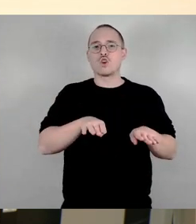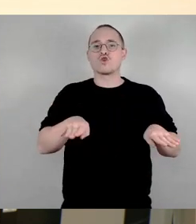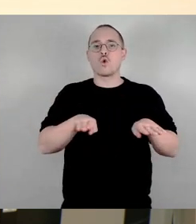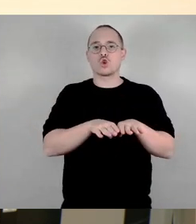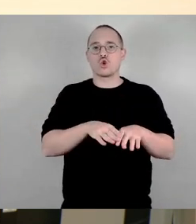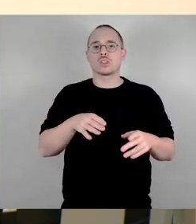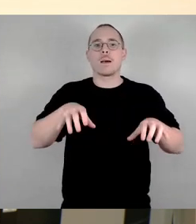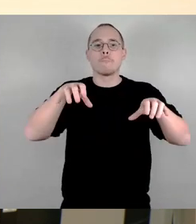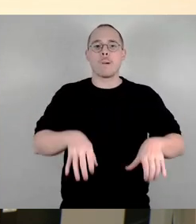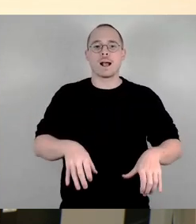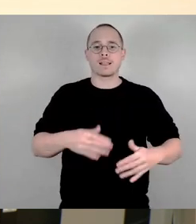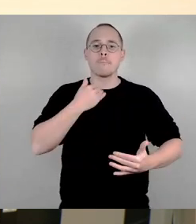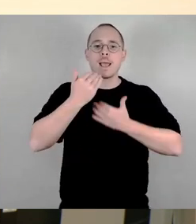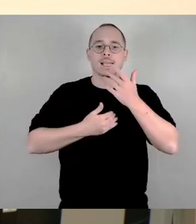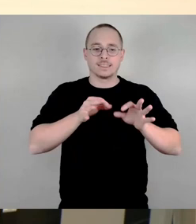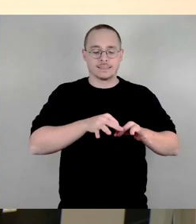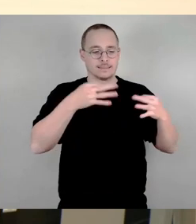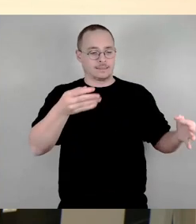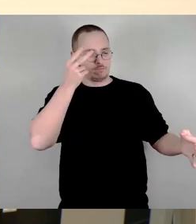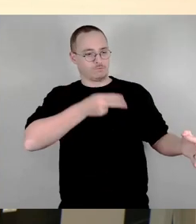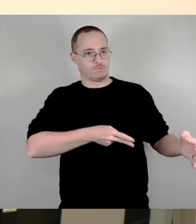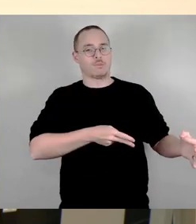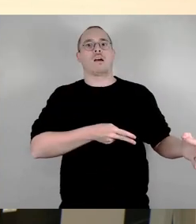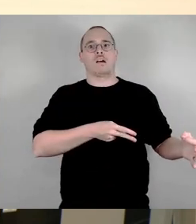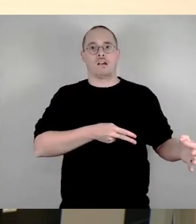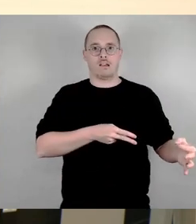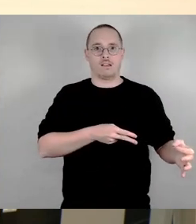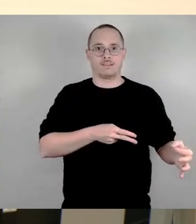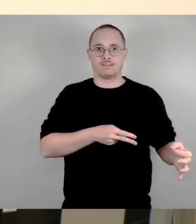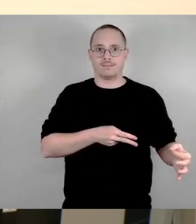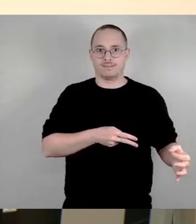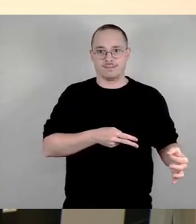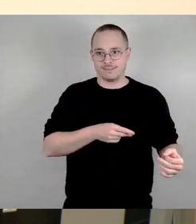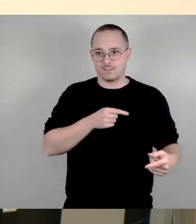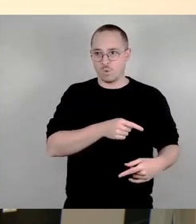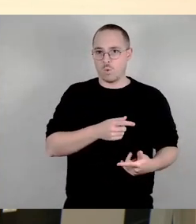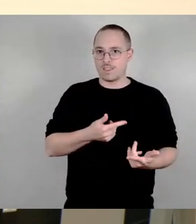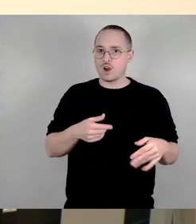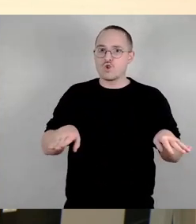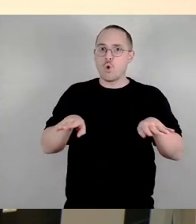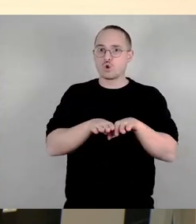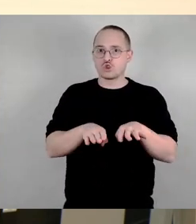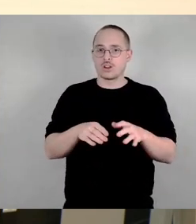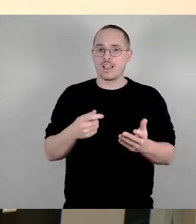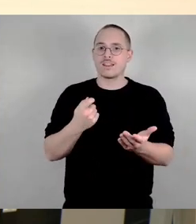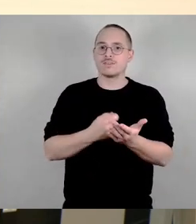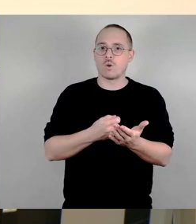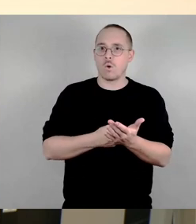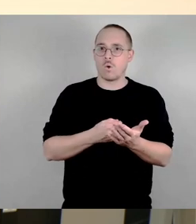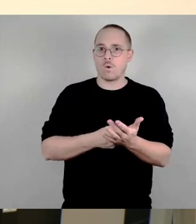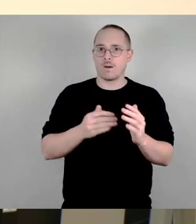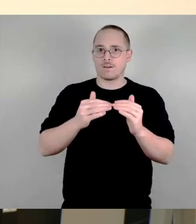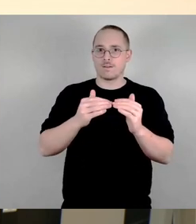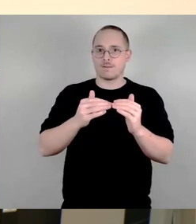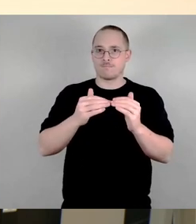Wir leben hier nicht im Zeitalter der Spekulation. Der Freistaat Sachsen hat die Grunderwerbssteuer von 3,5 bis 5,25 Prozent